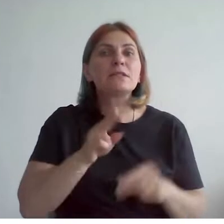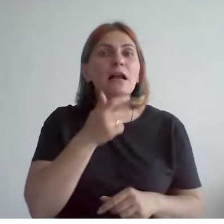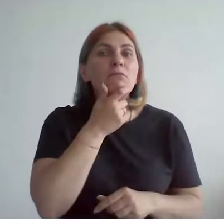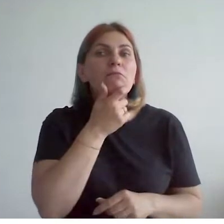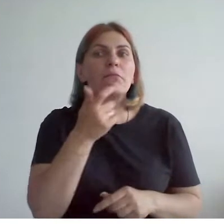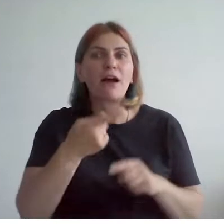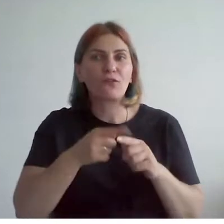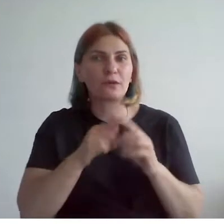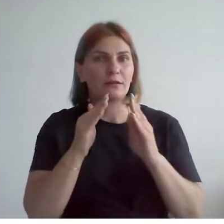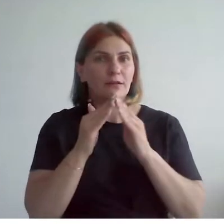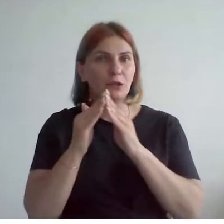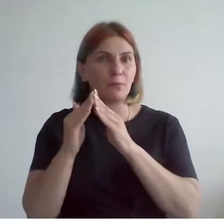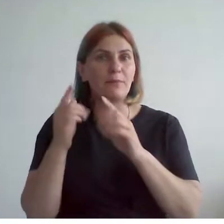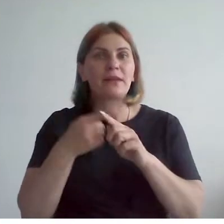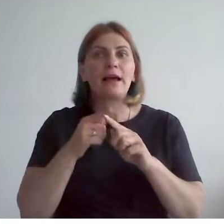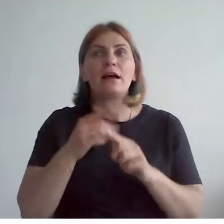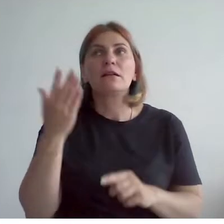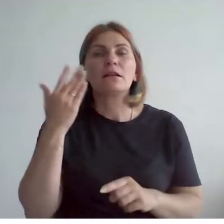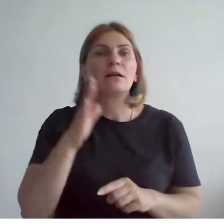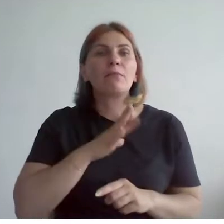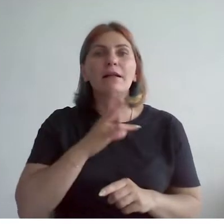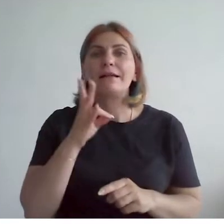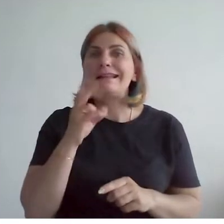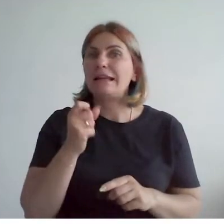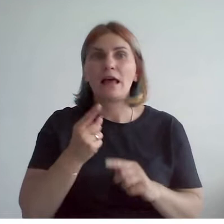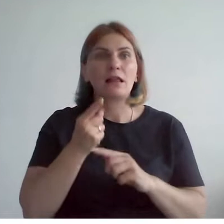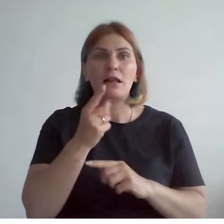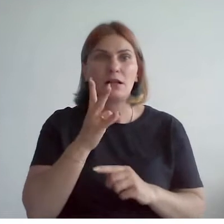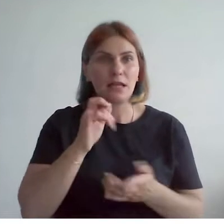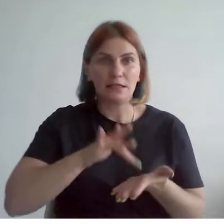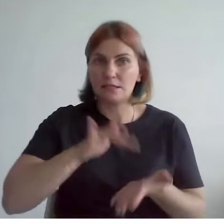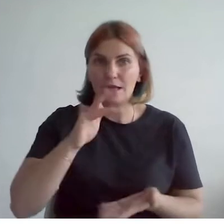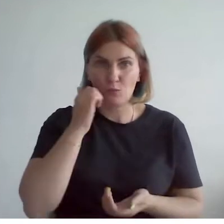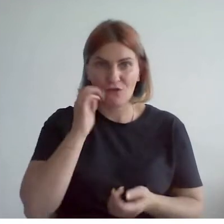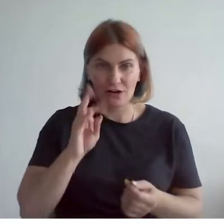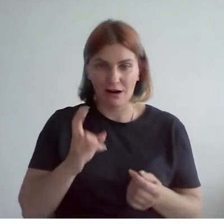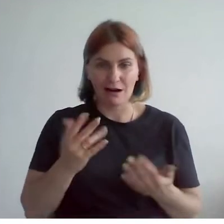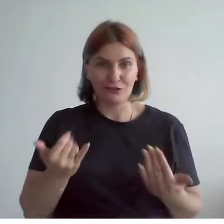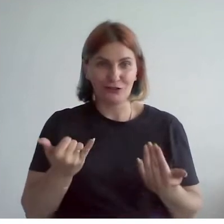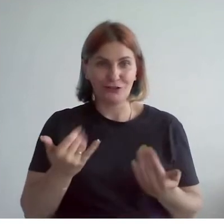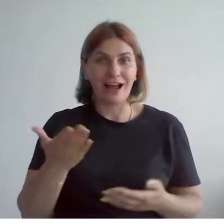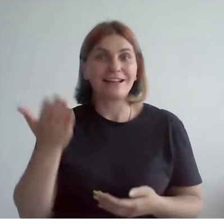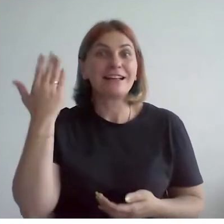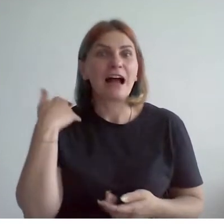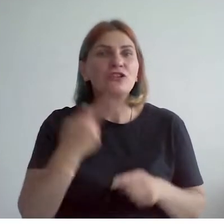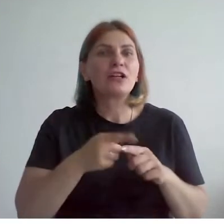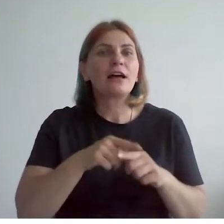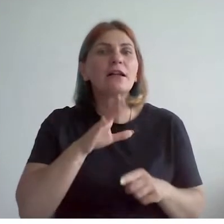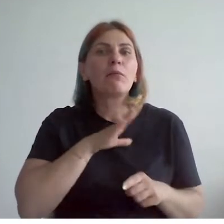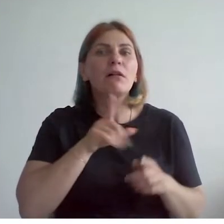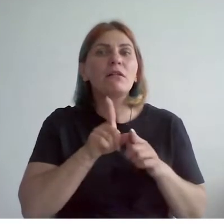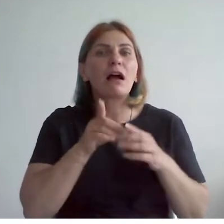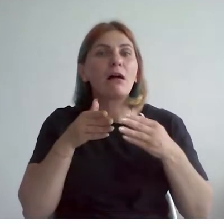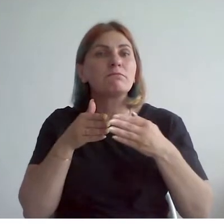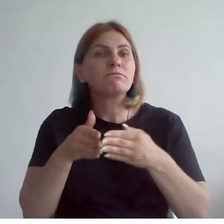зданием. Но надо сказать, что это был тогда далеко не центр Москвы, как сейчас. Тогда это была такая глухая уже практически